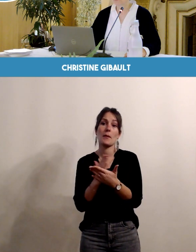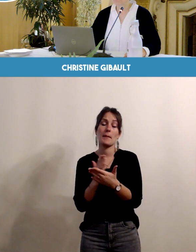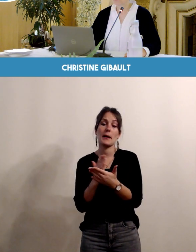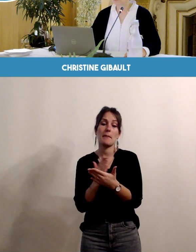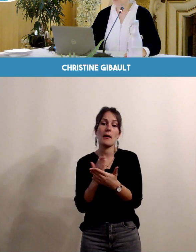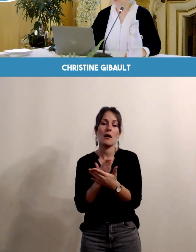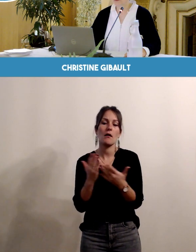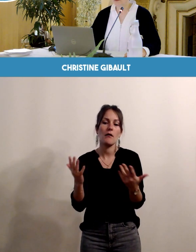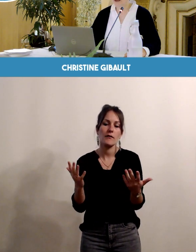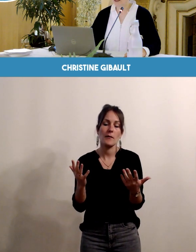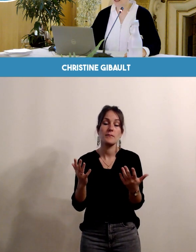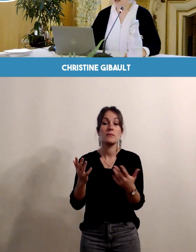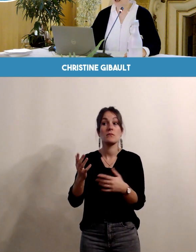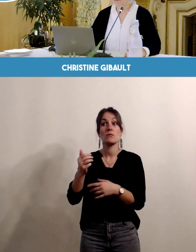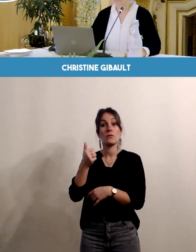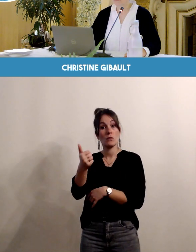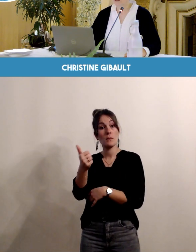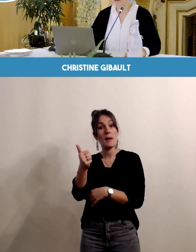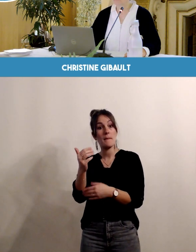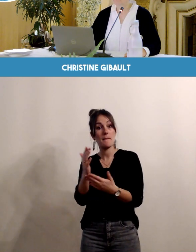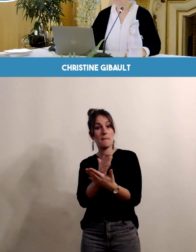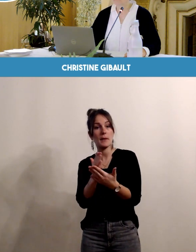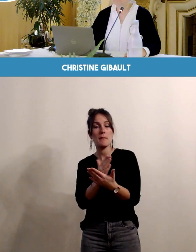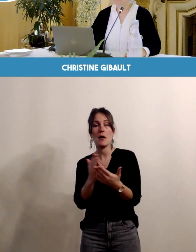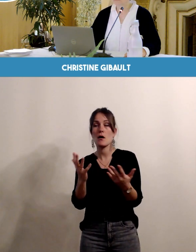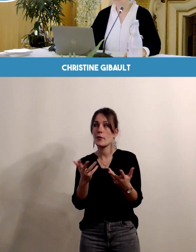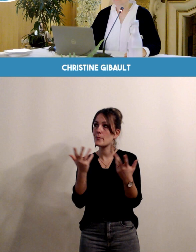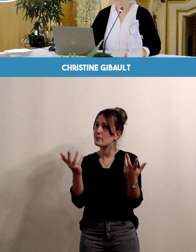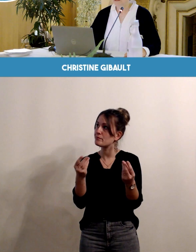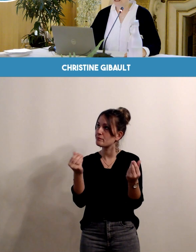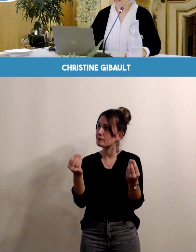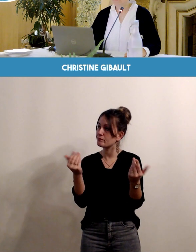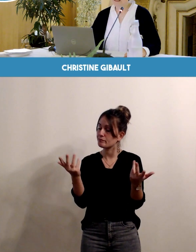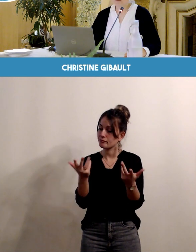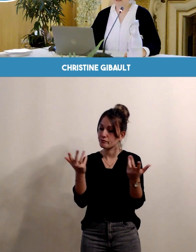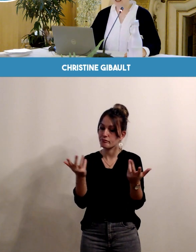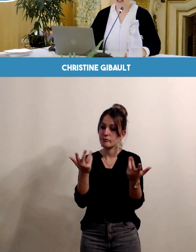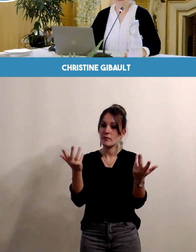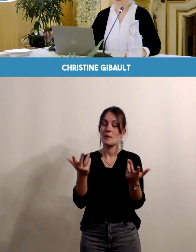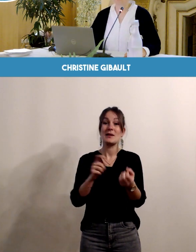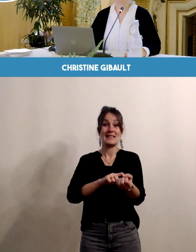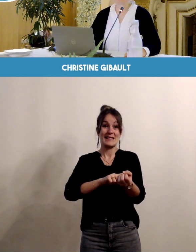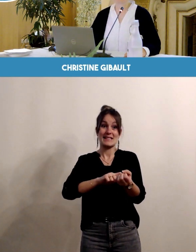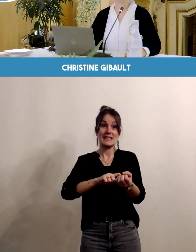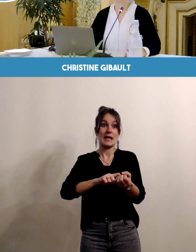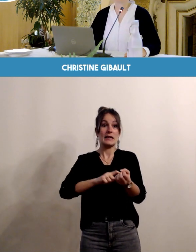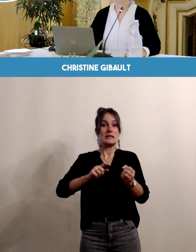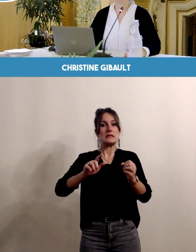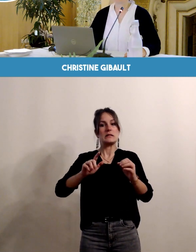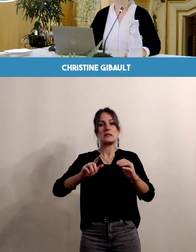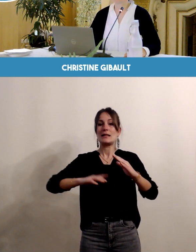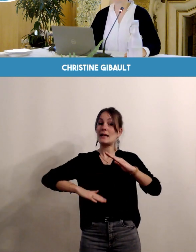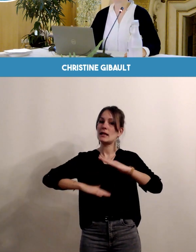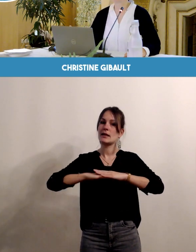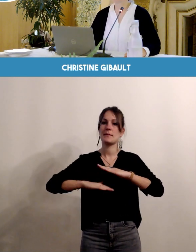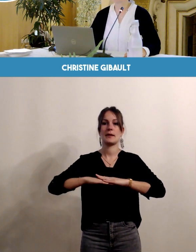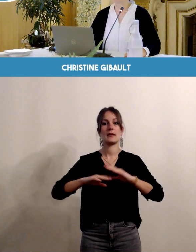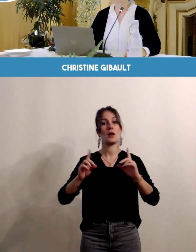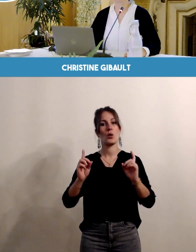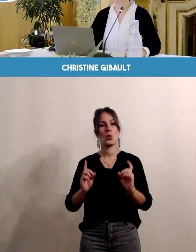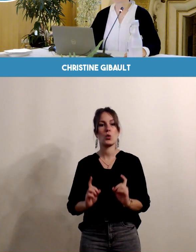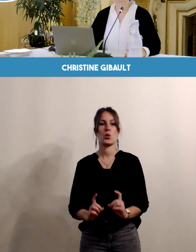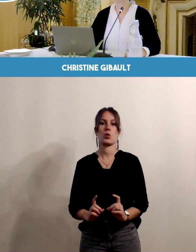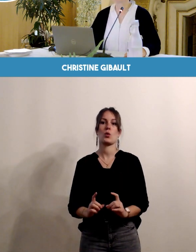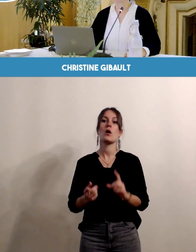en tout cas, vous préparer à limiter le stress. Enfin, essayer de